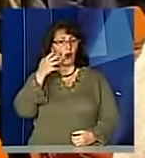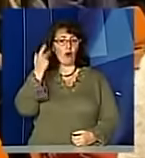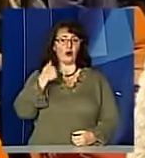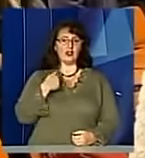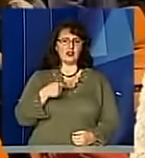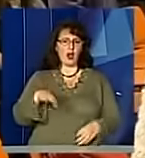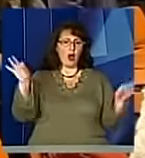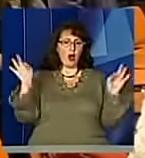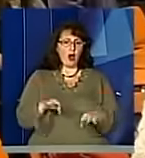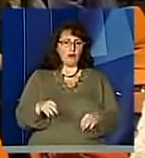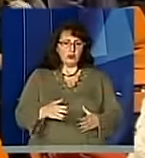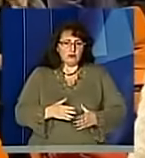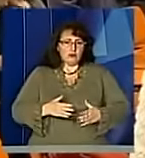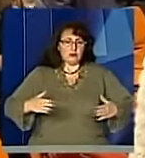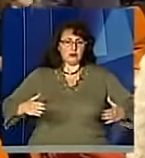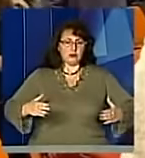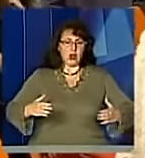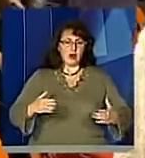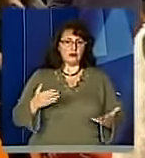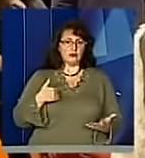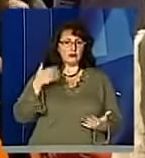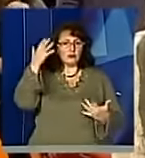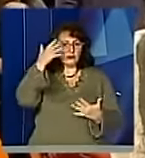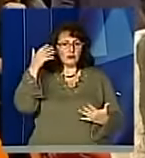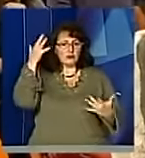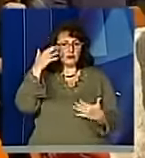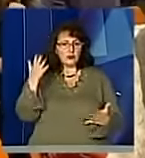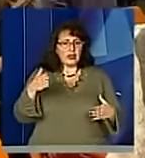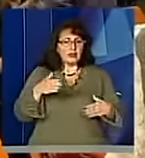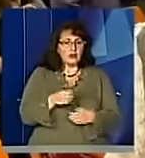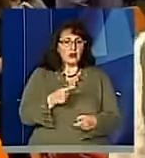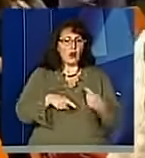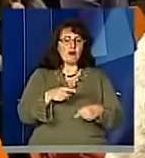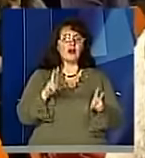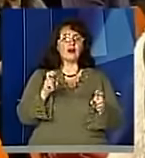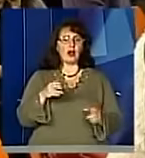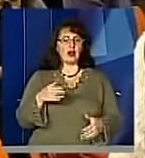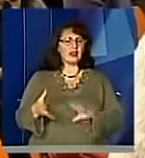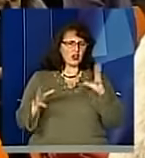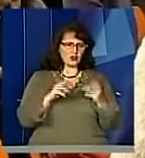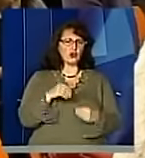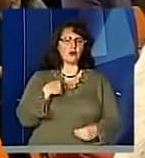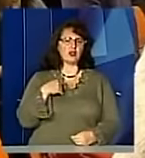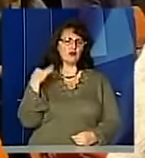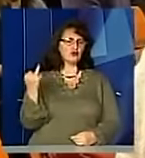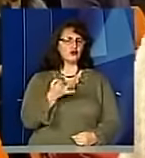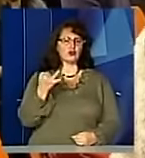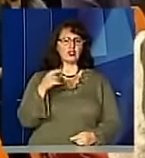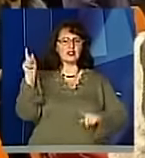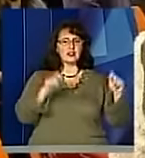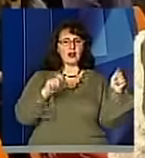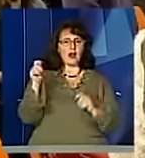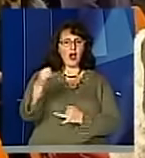поправилася, я думаю над тим, як здорово жити і починаю задумуватися над цими питаннями. А загалом мені і загалом був цікавий семінар послухати.